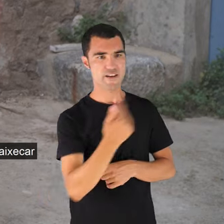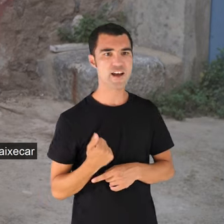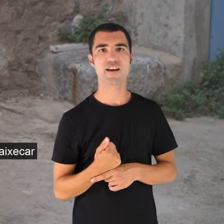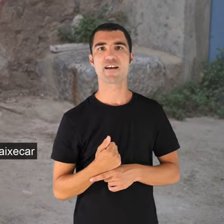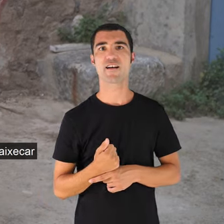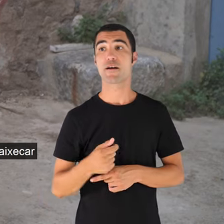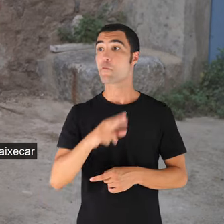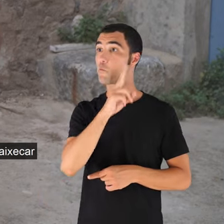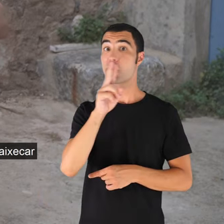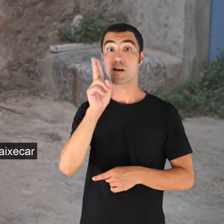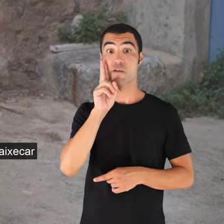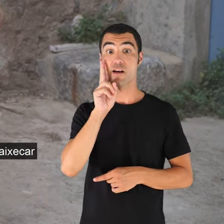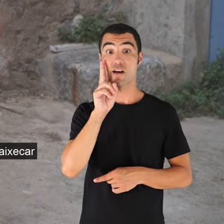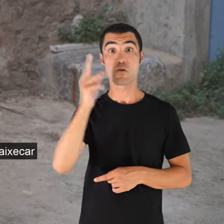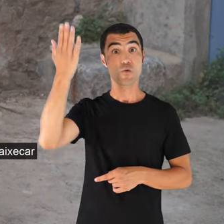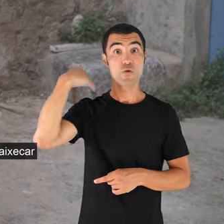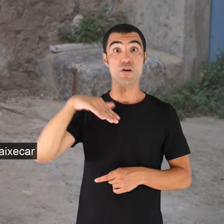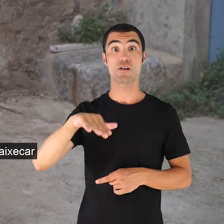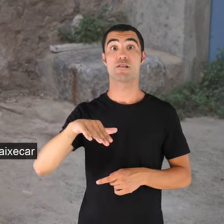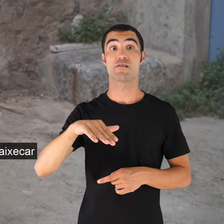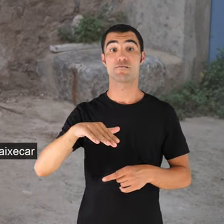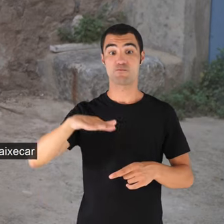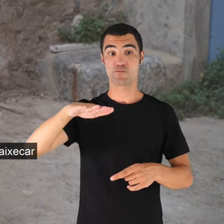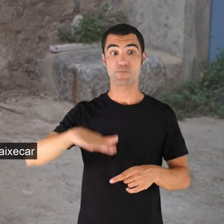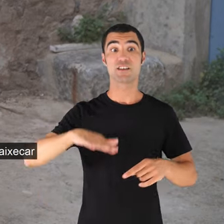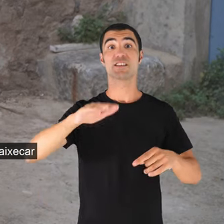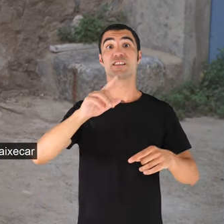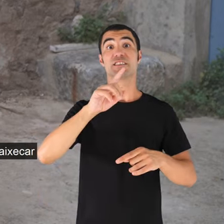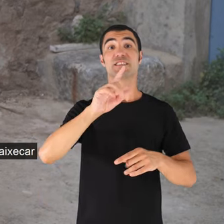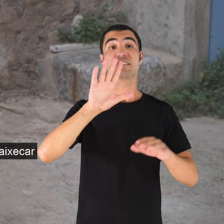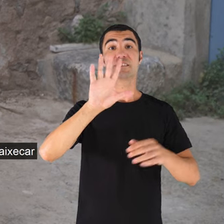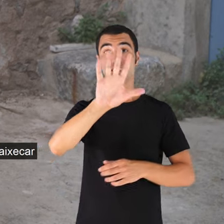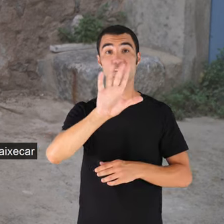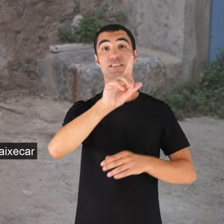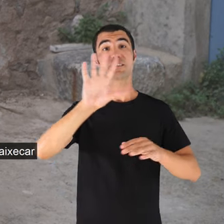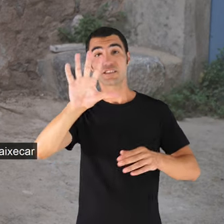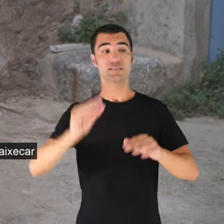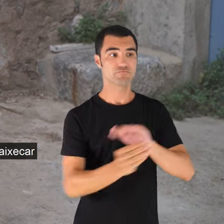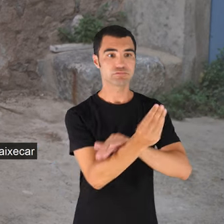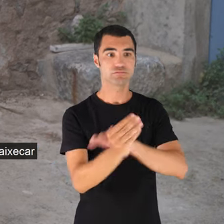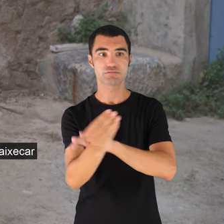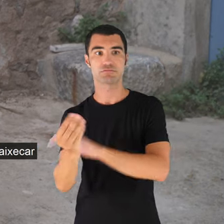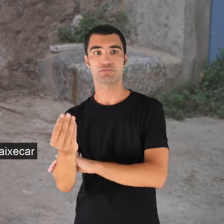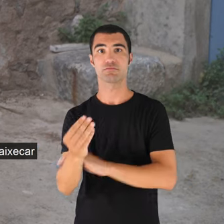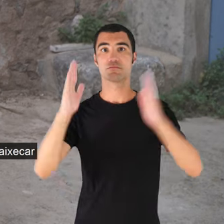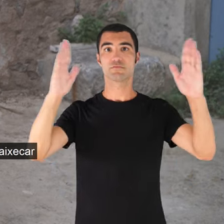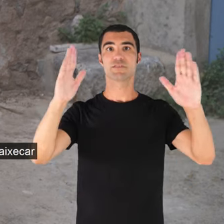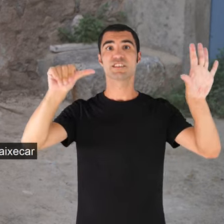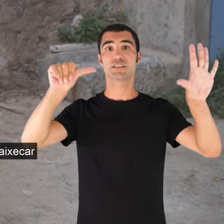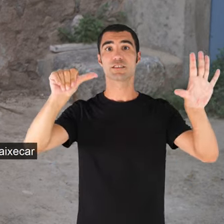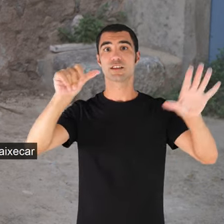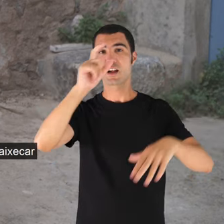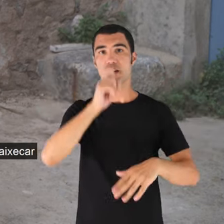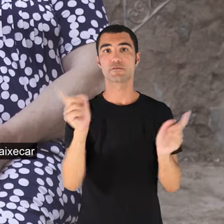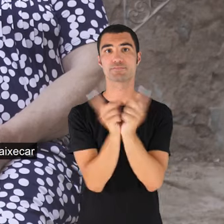anys, va tenir cinc infants. I mos deia, ala, venga, ninetes, vos heu d'aixecar-vos com m'heu d'ajudar per